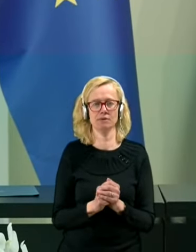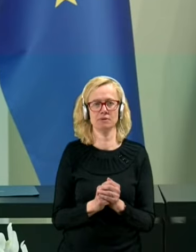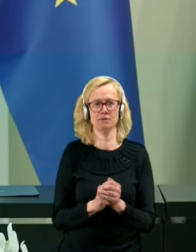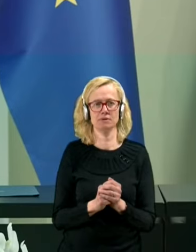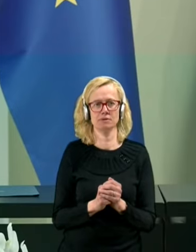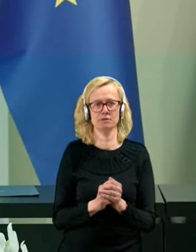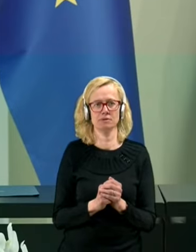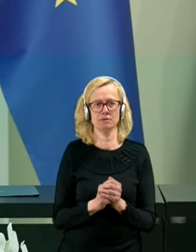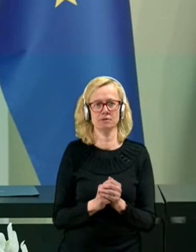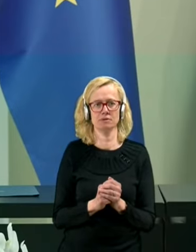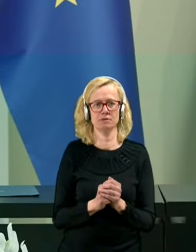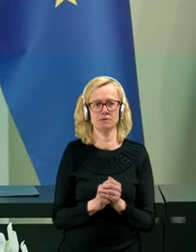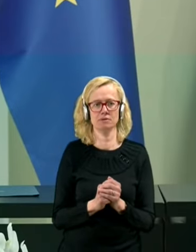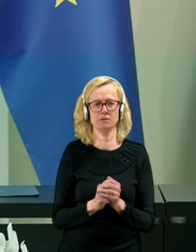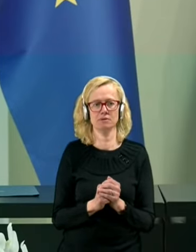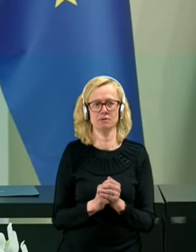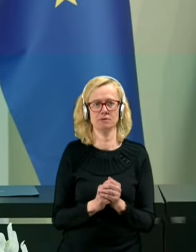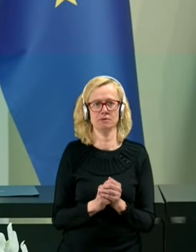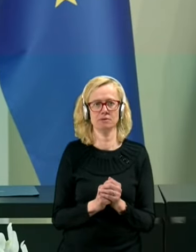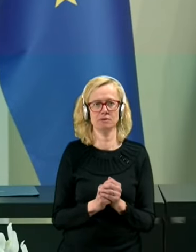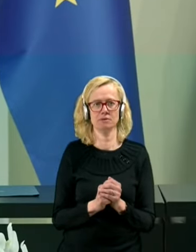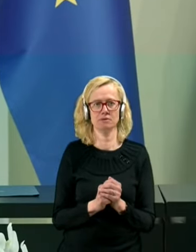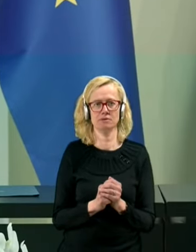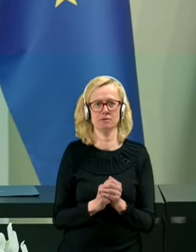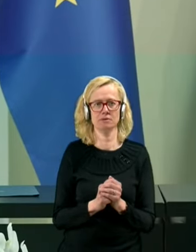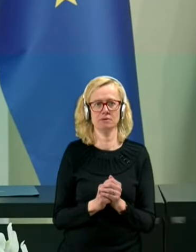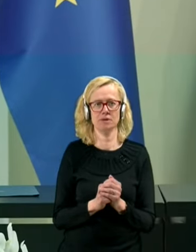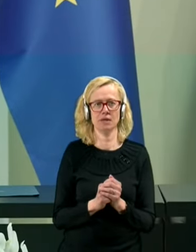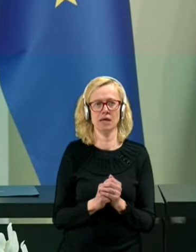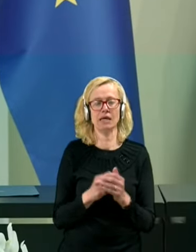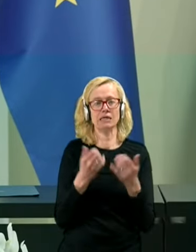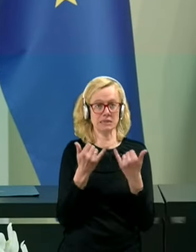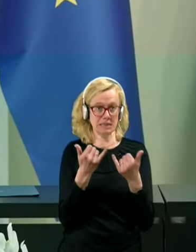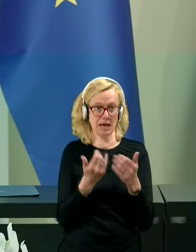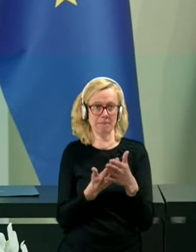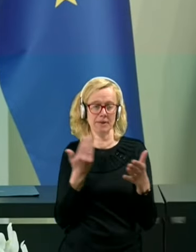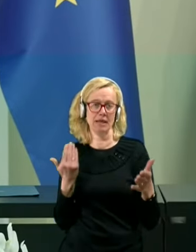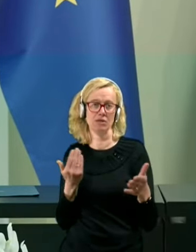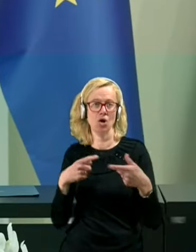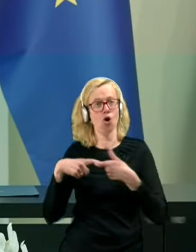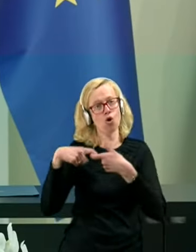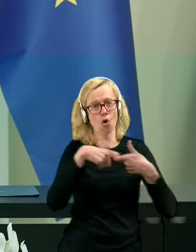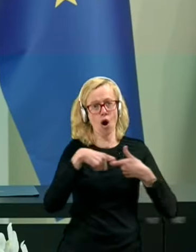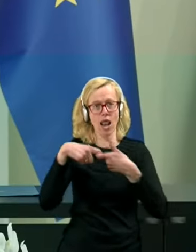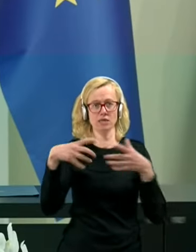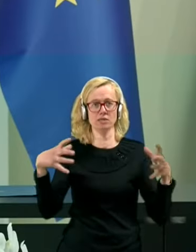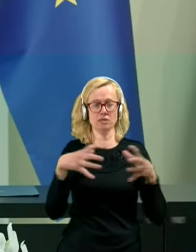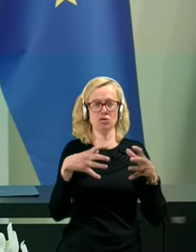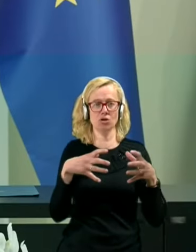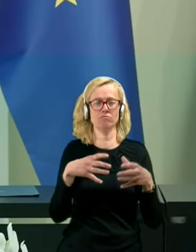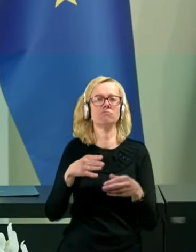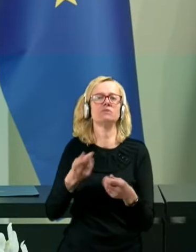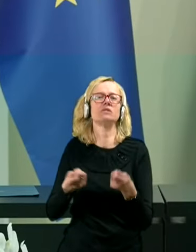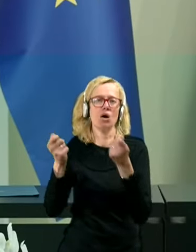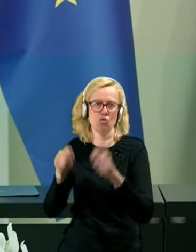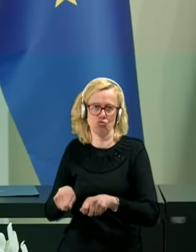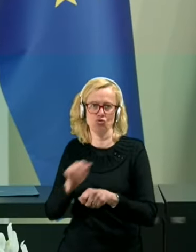stavka čist na koncu, je zdaj pred koalicijo pa zaključno leto